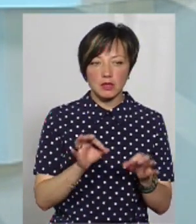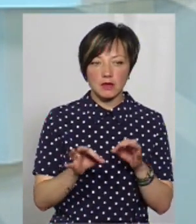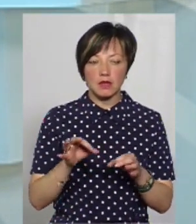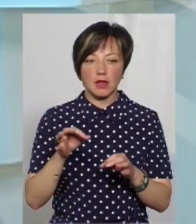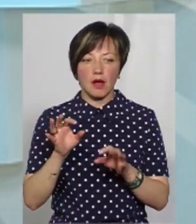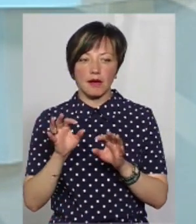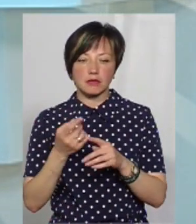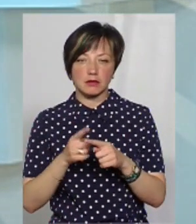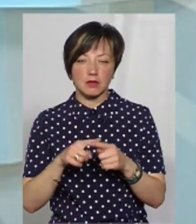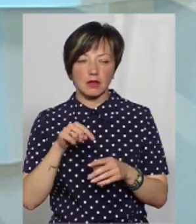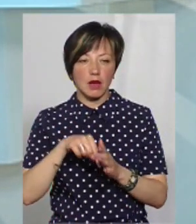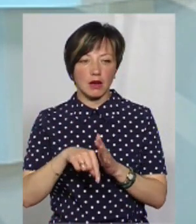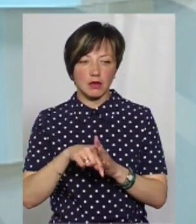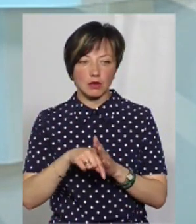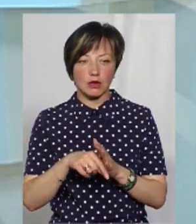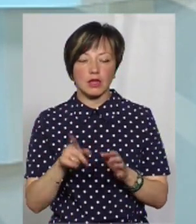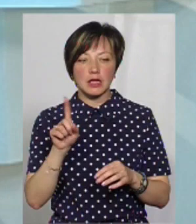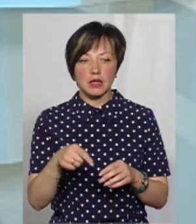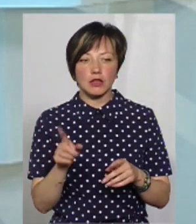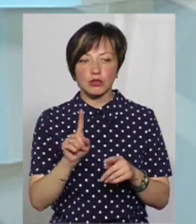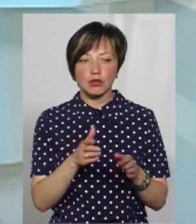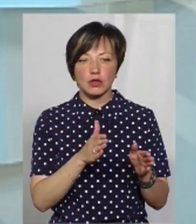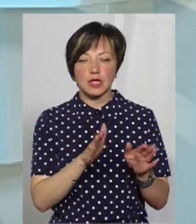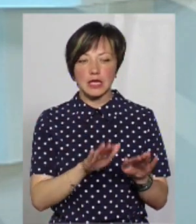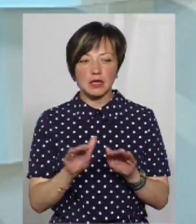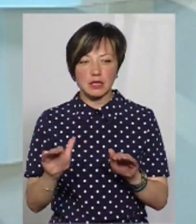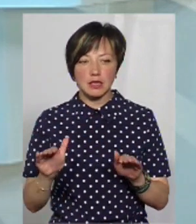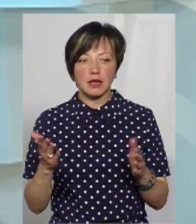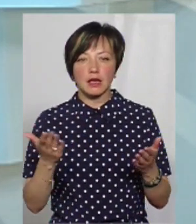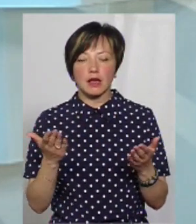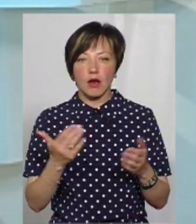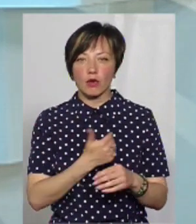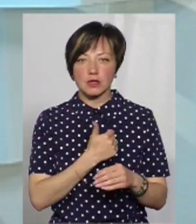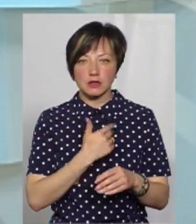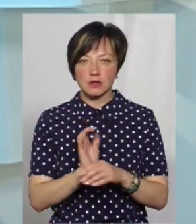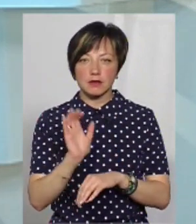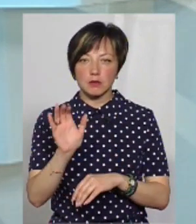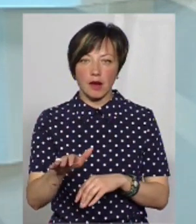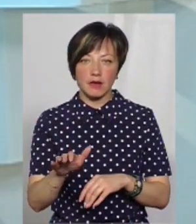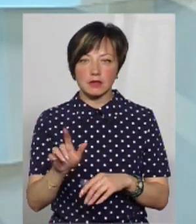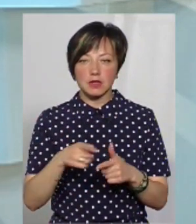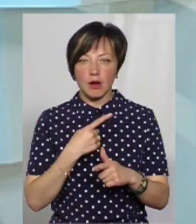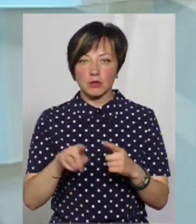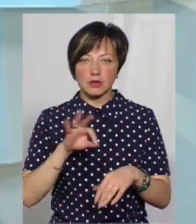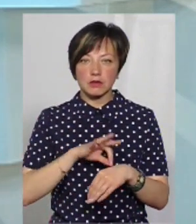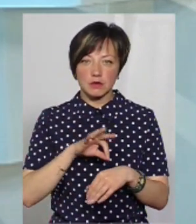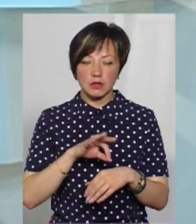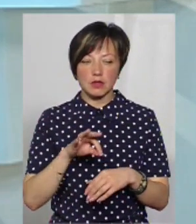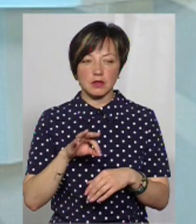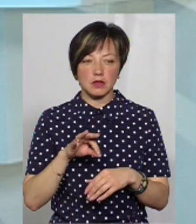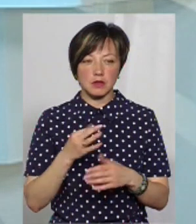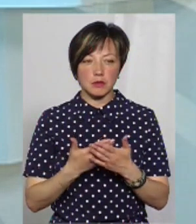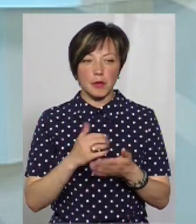об'єктивного характеру. Об'єктивно те, що діти, батьки, які хотіли відправити або захворіли,